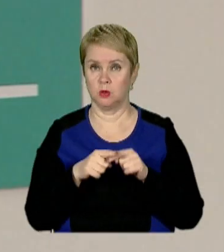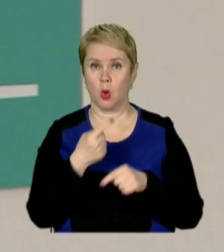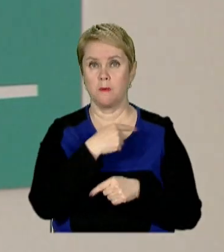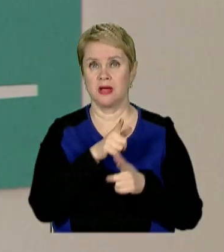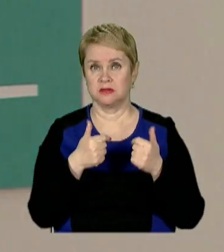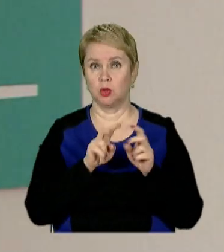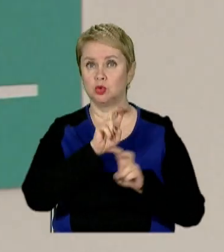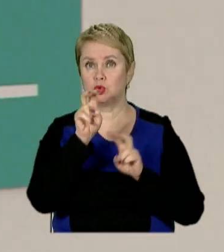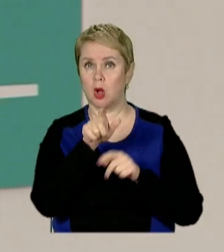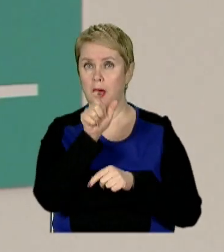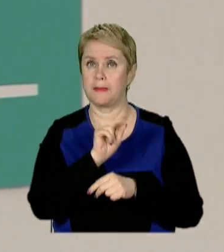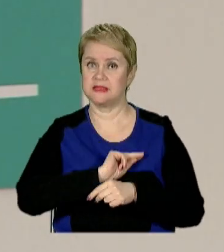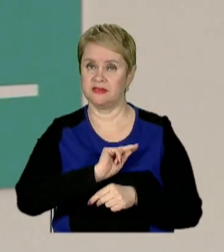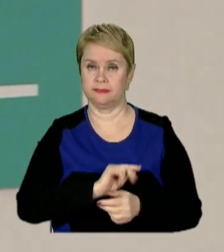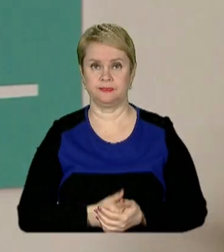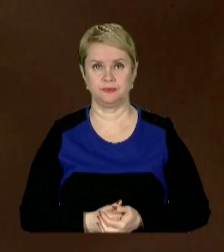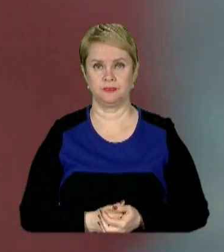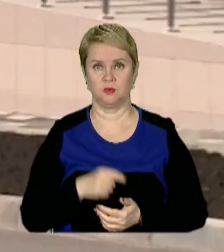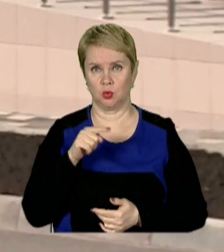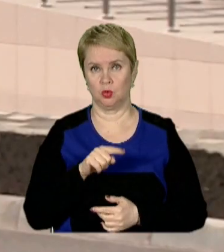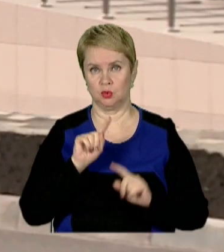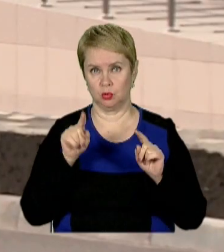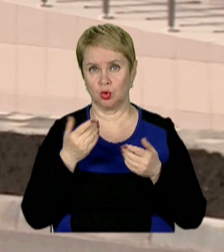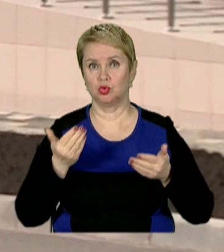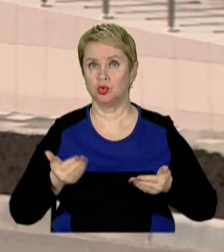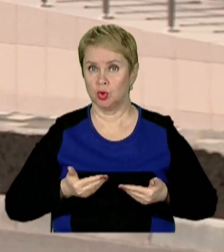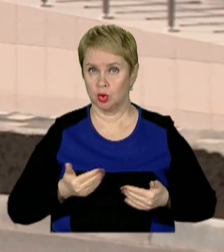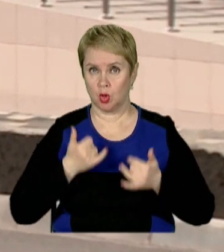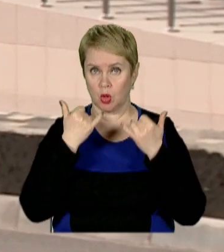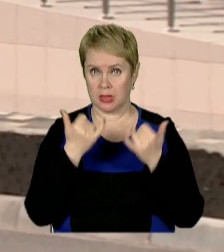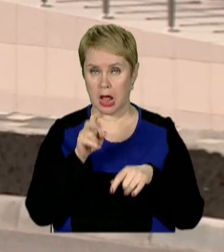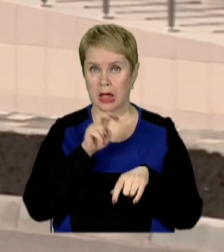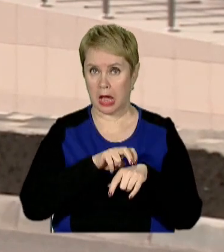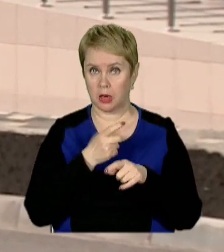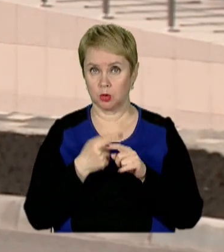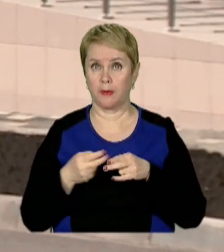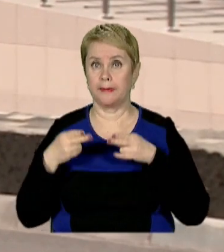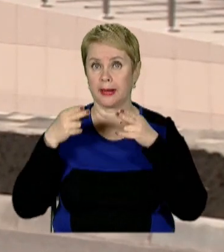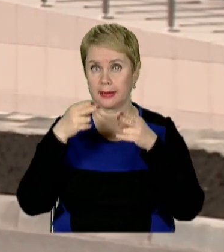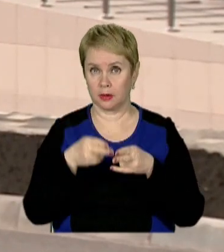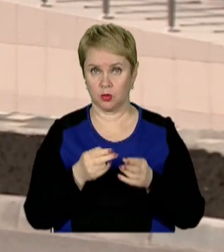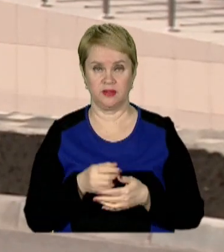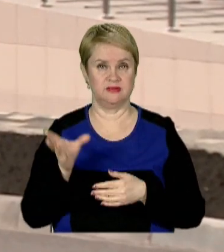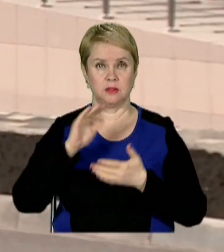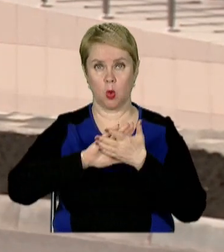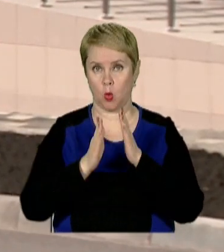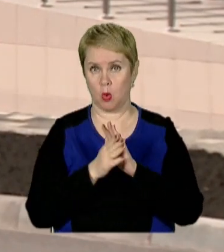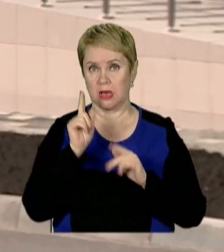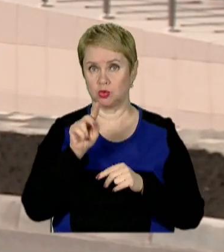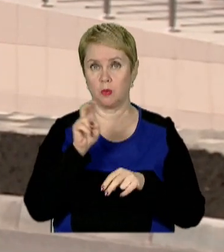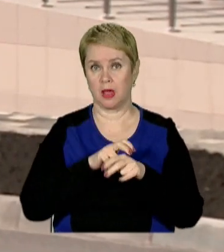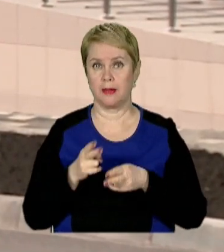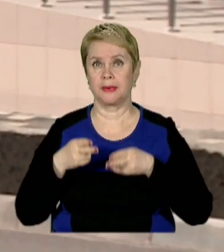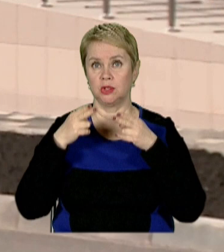медзаклад шукає працівників. Тут збудовано житло для лікарів, які приїдуть, тобто всі умови для того, щоб